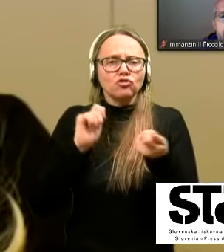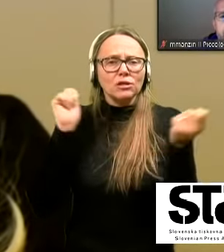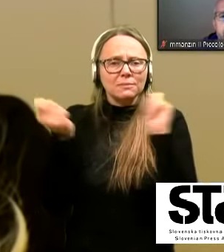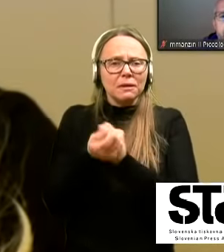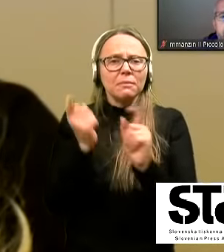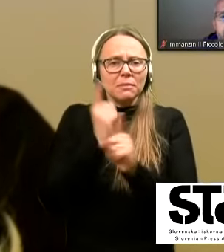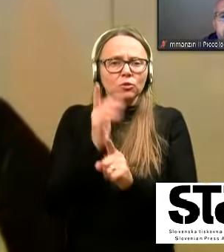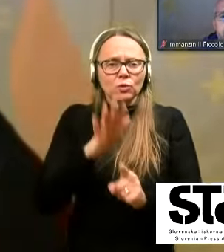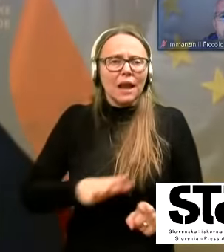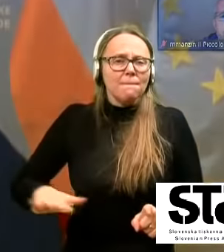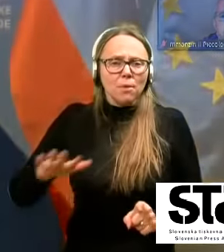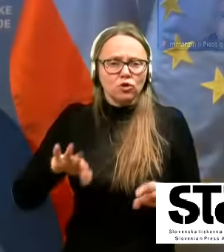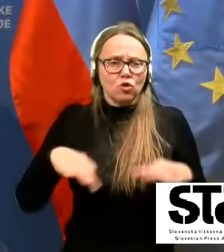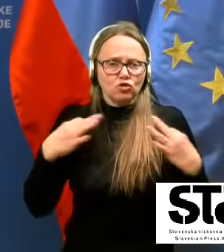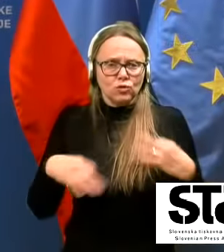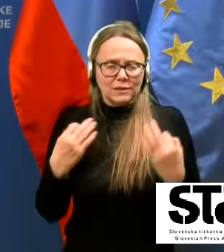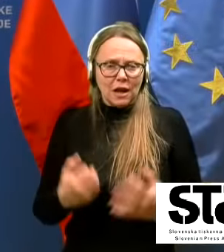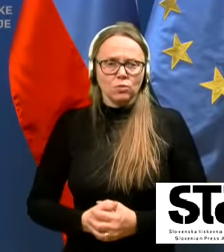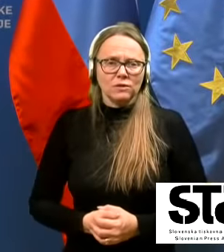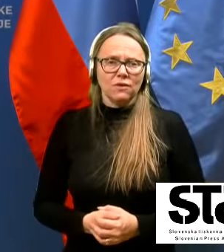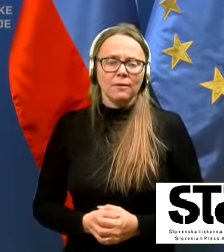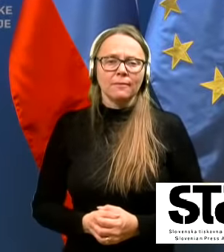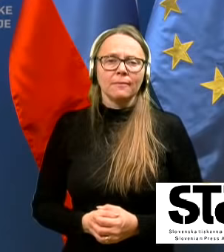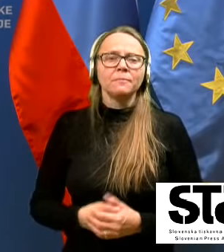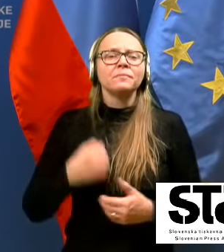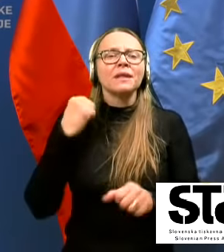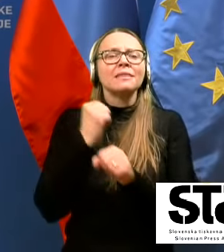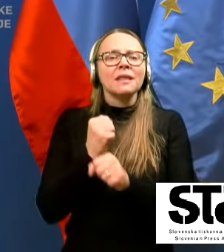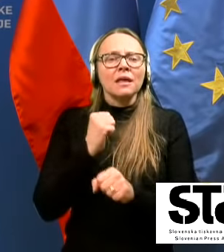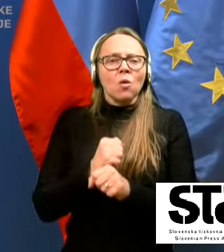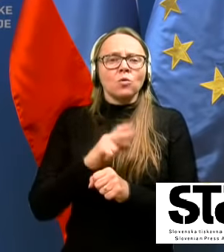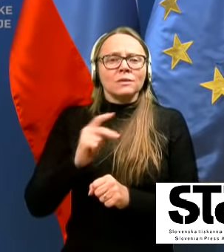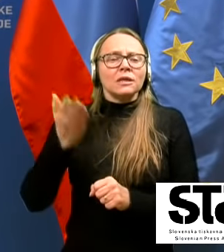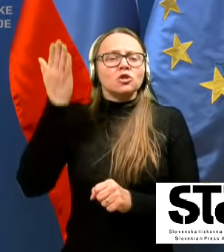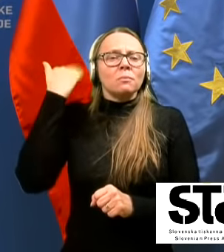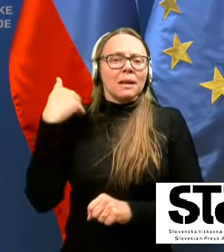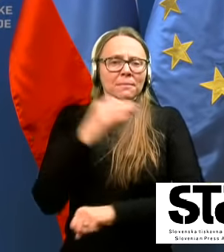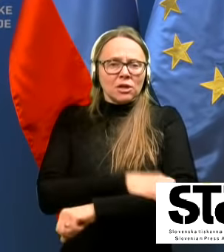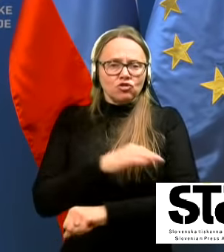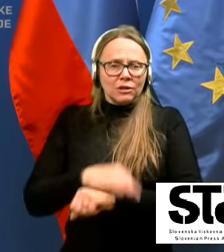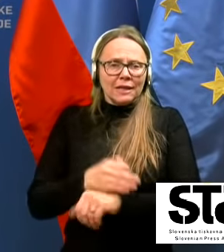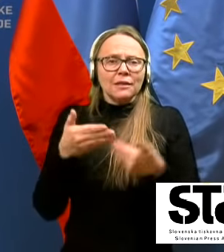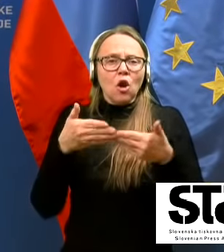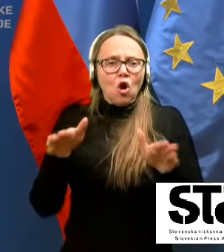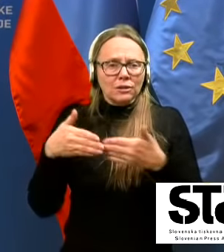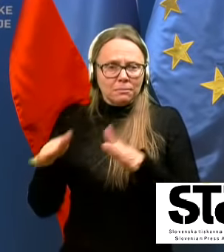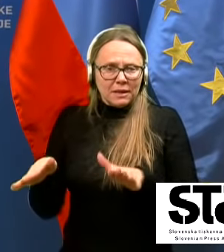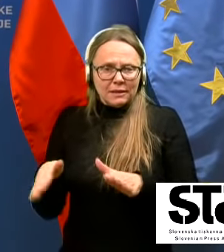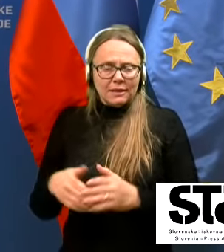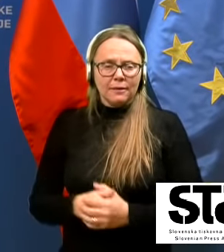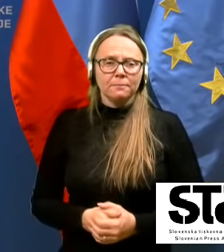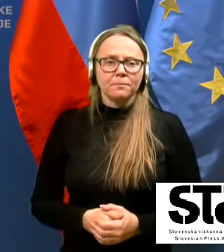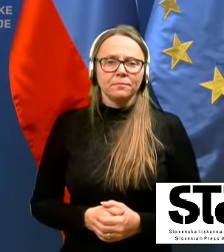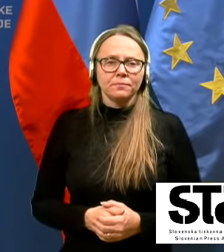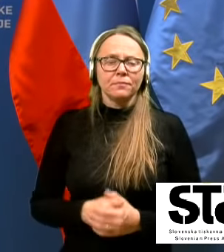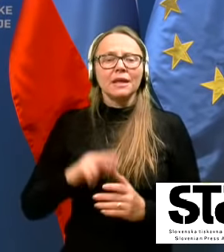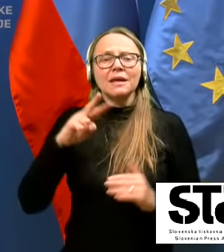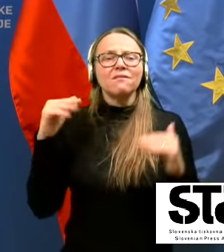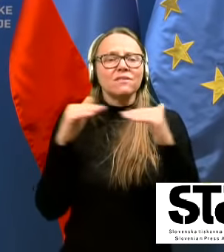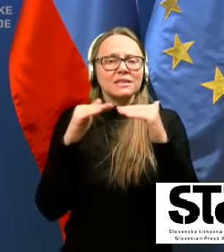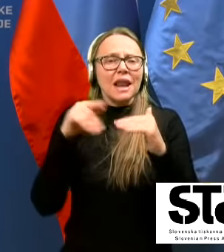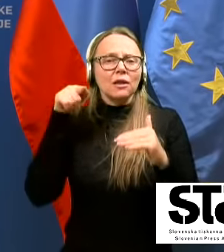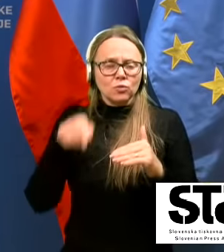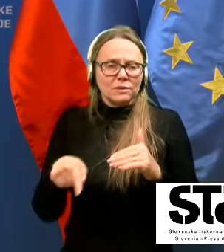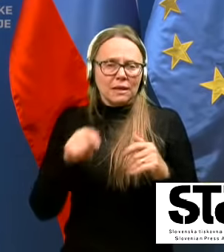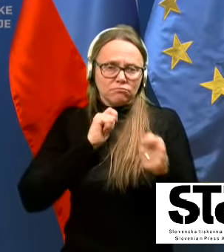zdravstva. Torej, dejavnosti, ki so bile prejšnji teden odprte, se v skladu z tem